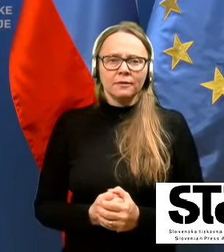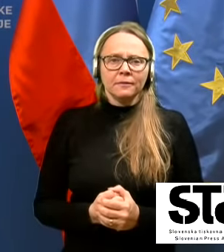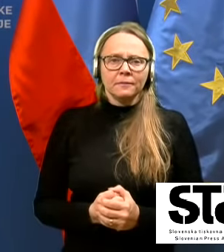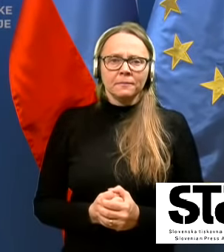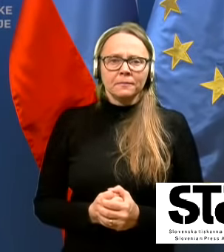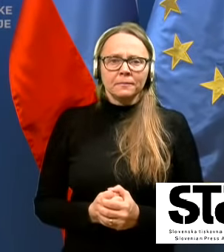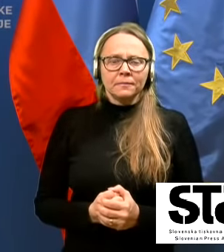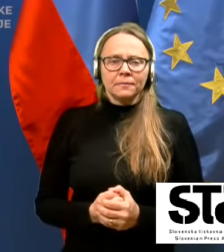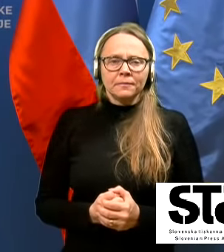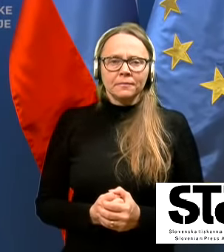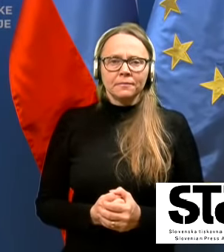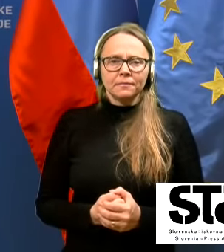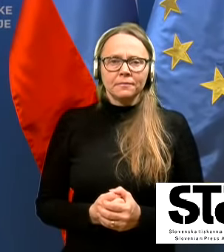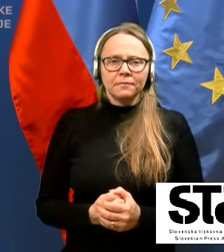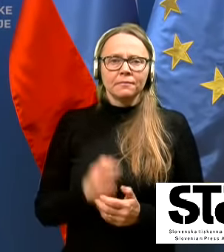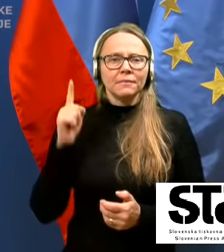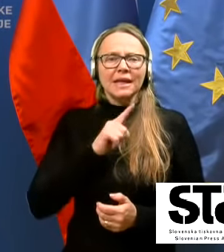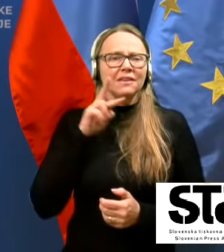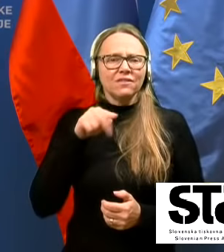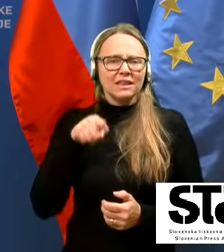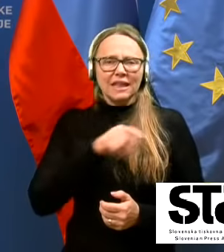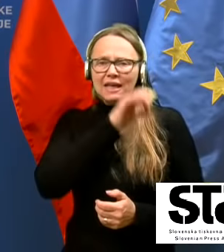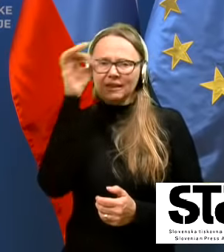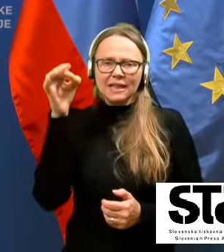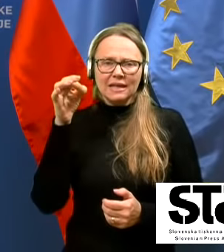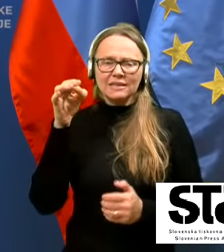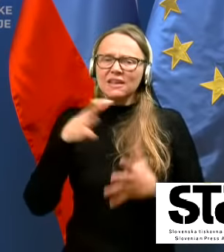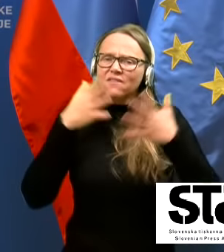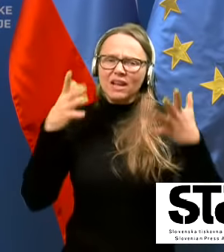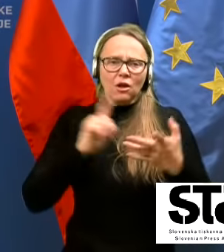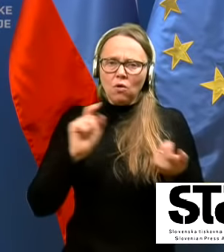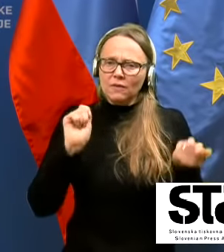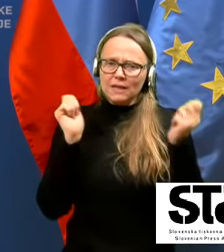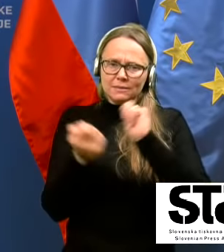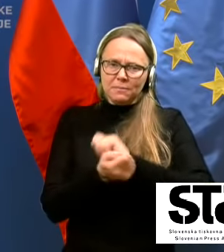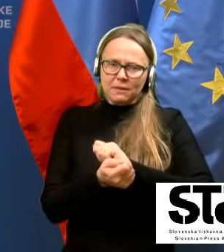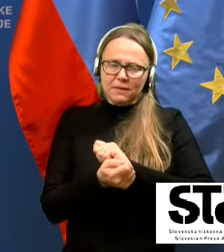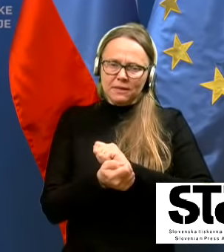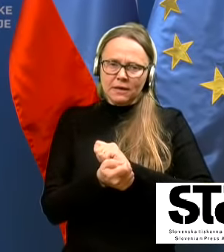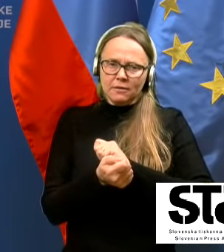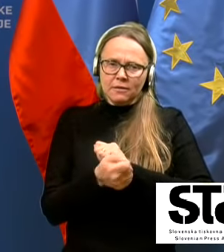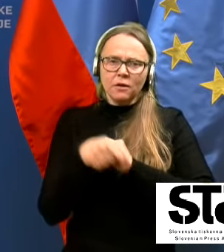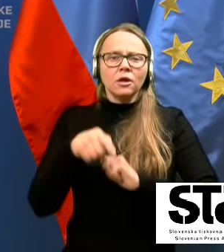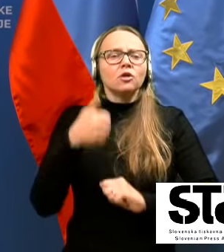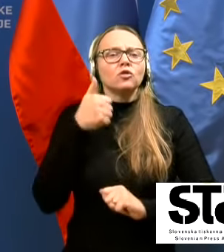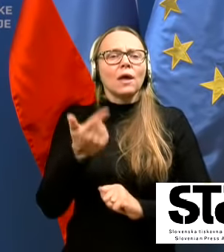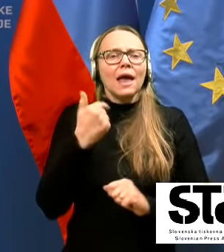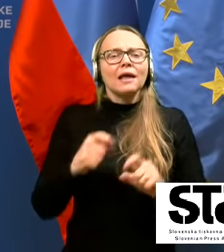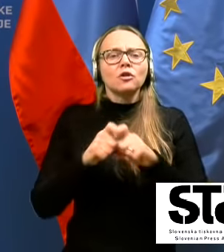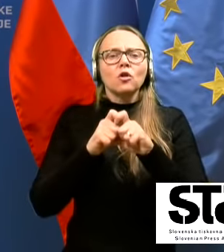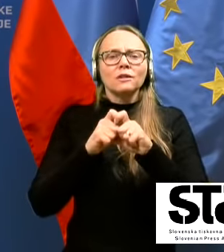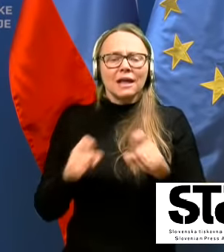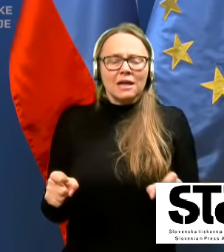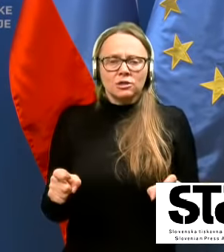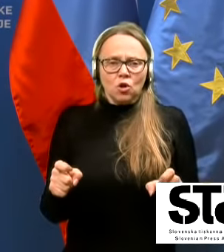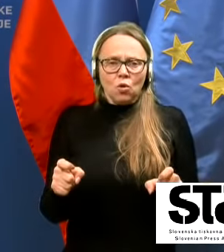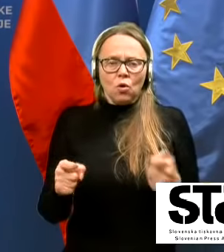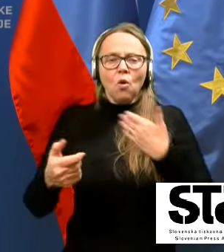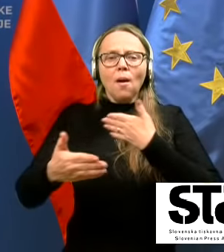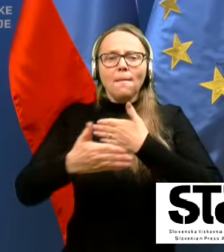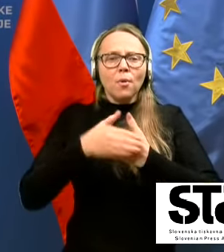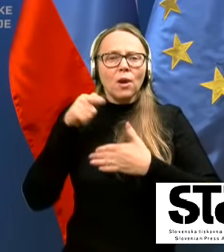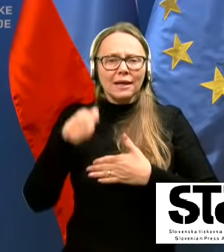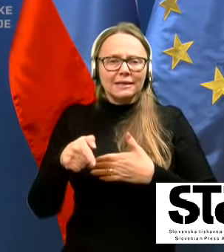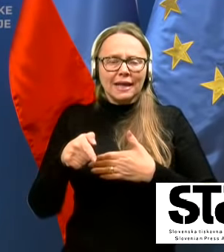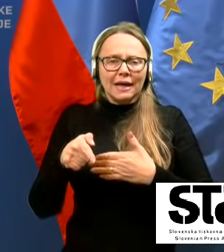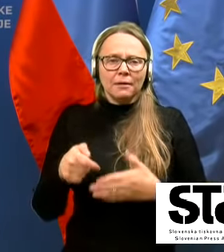bistveno v teh dneh ne spreminja in to je eden od razlogov. Poleg tega